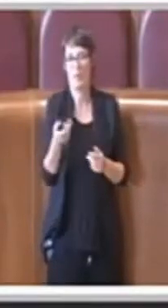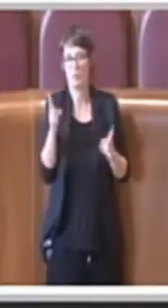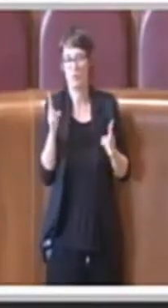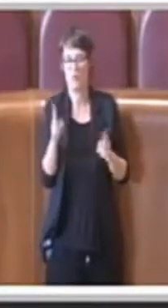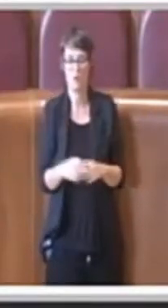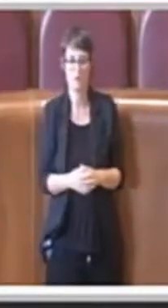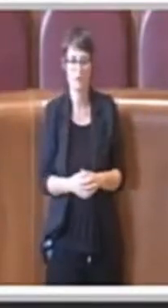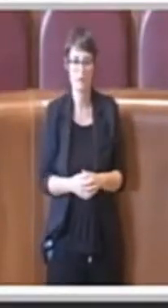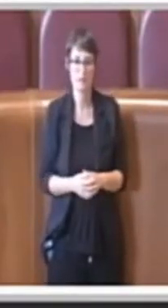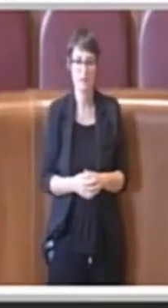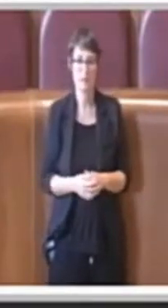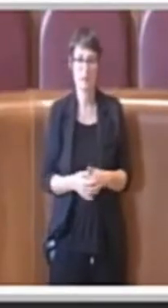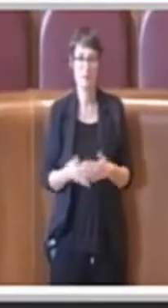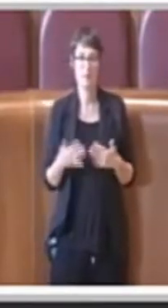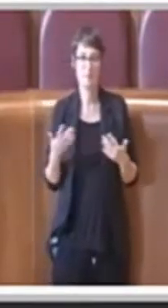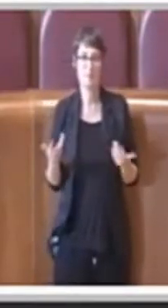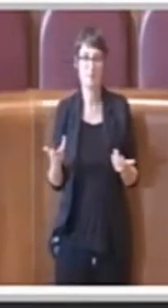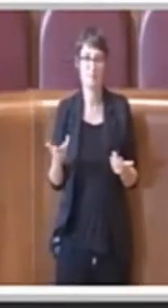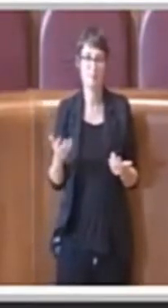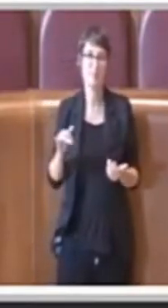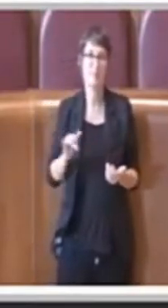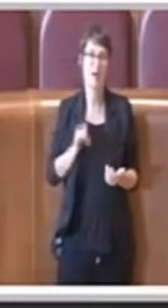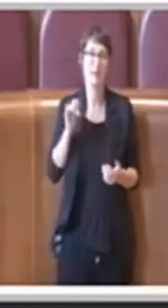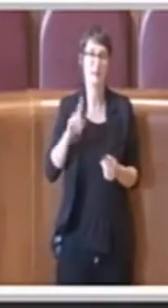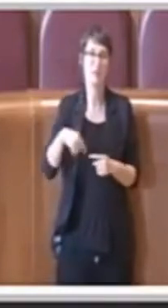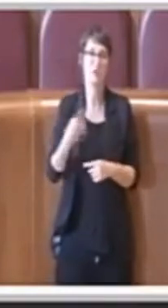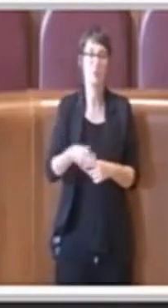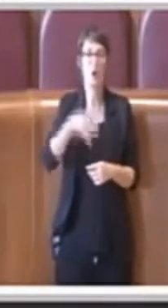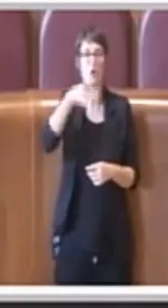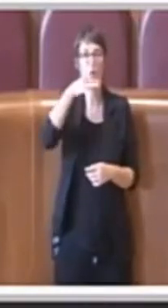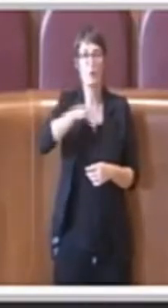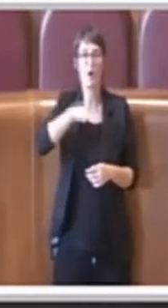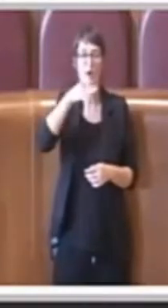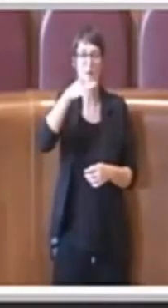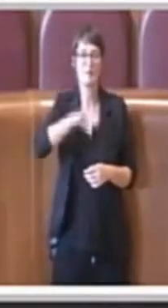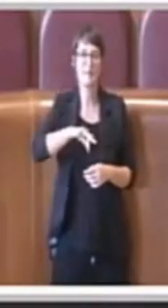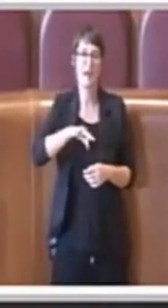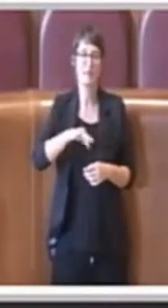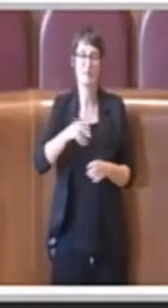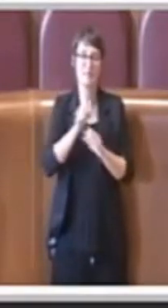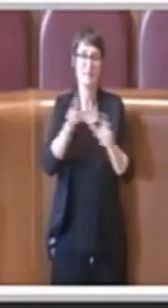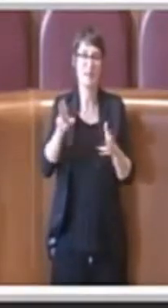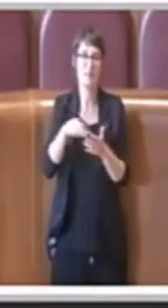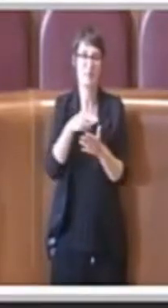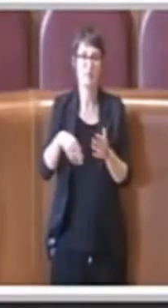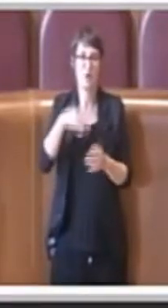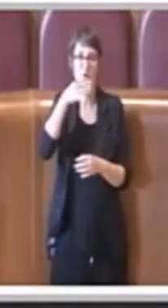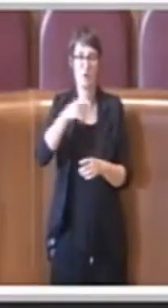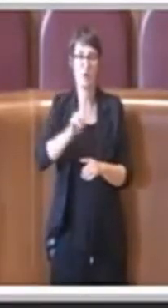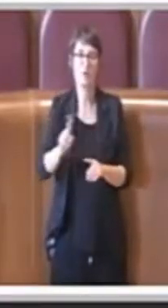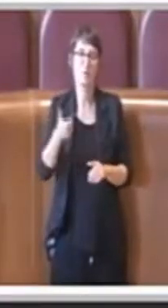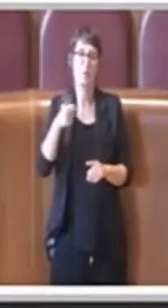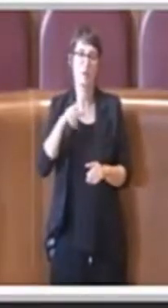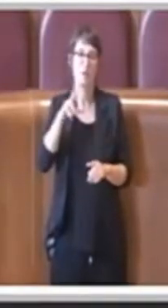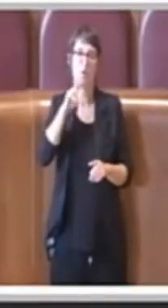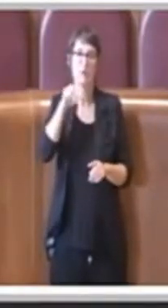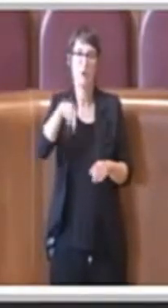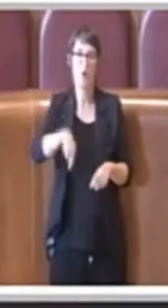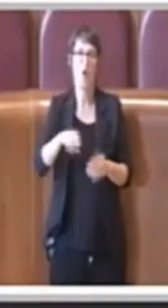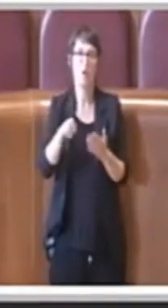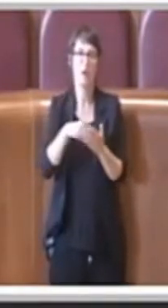anticipo, non interverrò in dichiarazione di voto, anticipo il voto favorevole da parte della maggioranza del Movimento 5 Stelle,